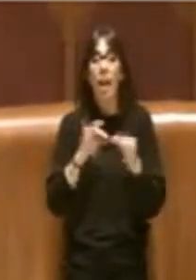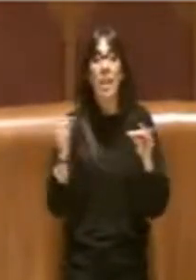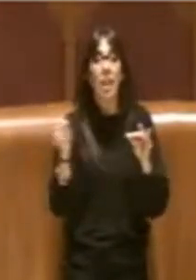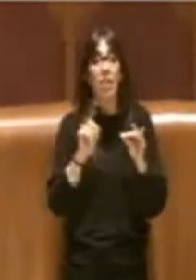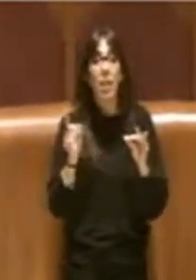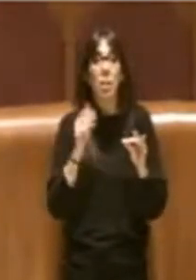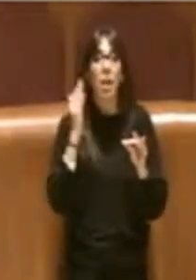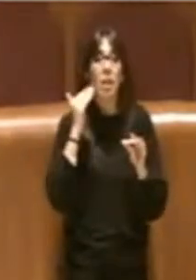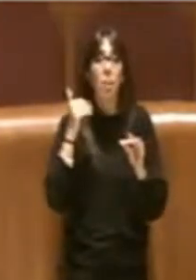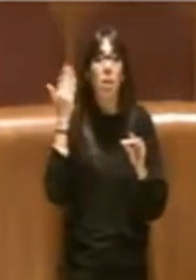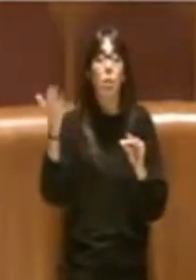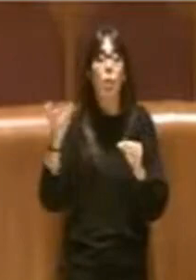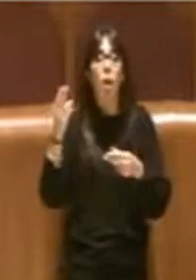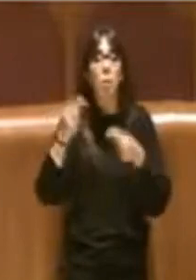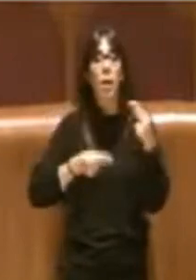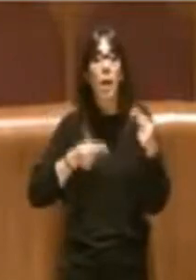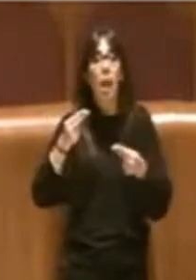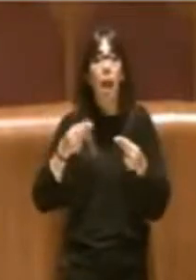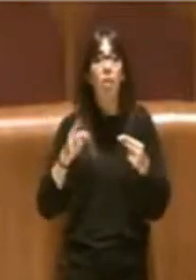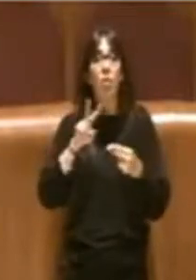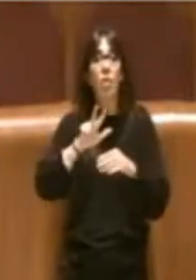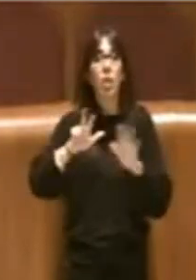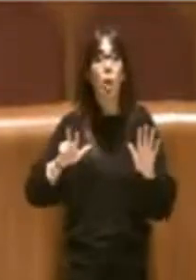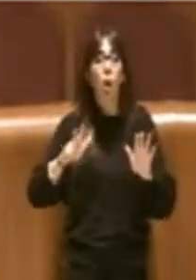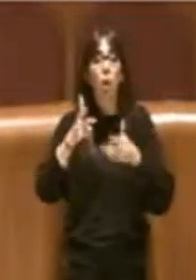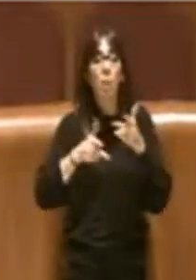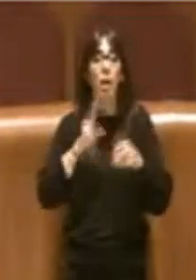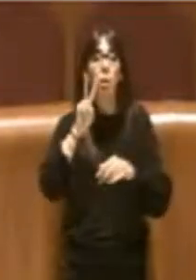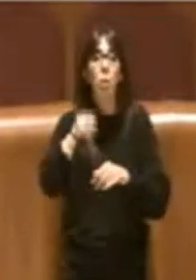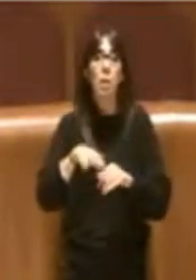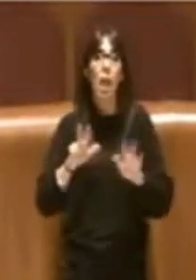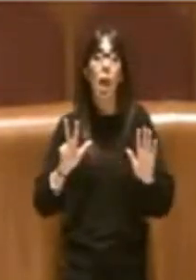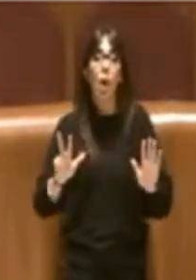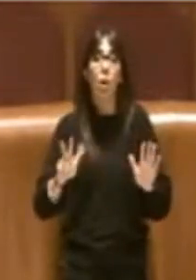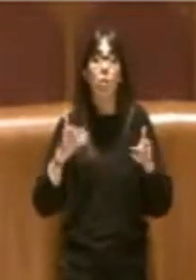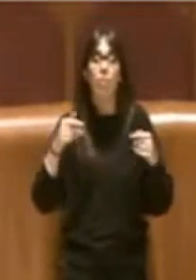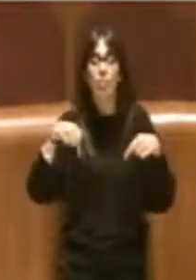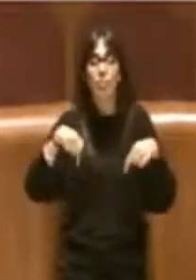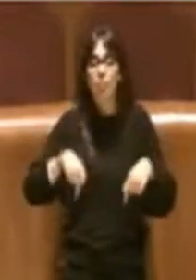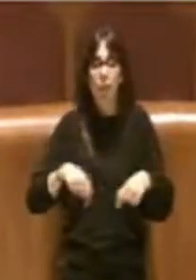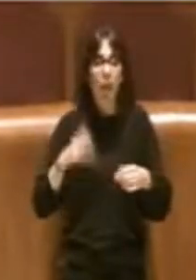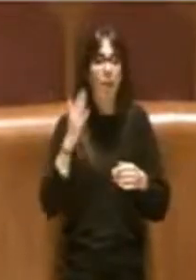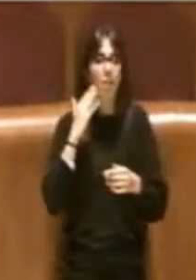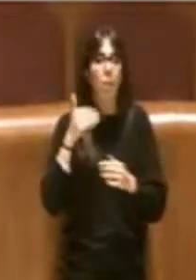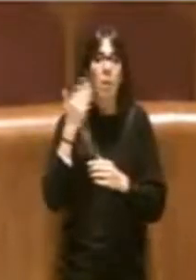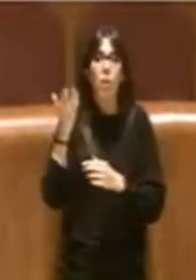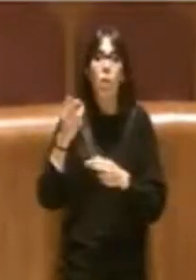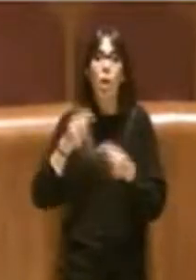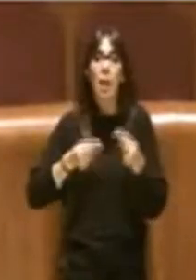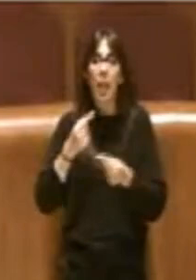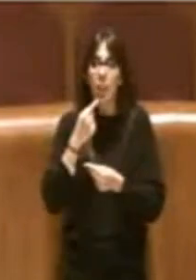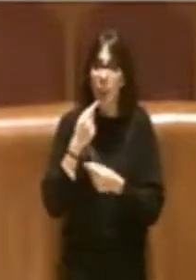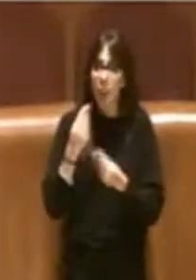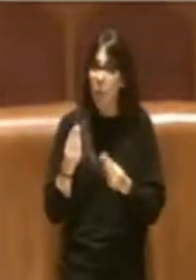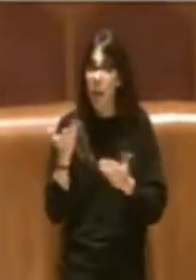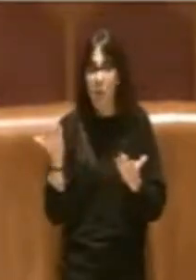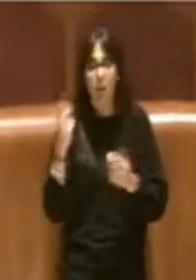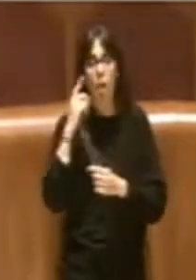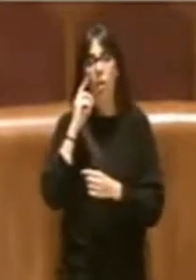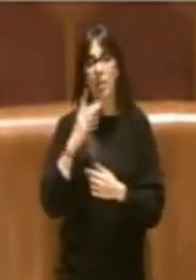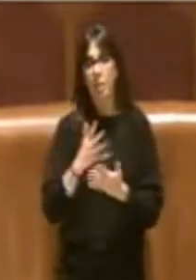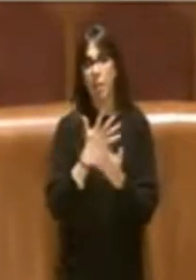bilancio maturati al 28 aprile 2008. Allora, oggi che i debiti fuori bilancio, chi l'ha fatti e quando l'ha fatti, lo sappiamo.